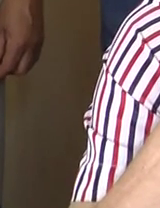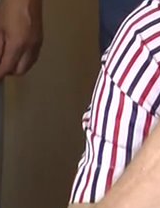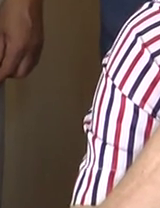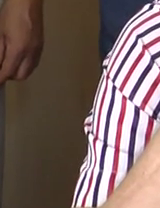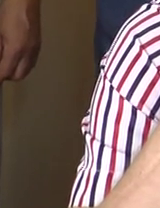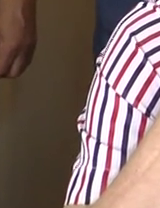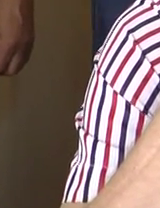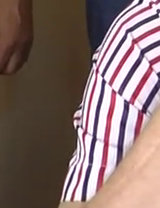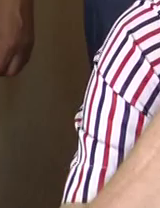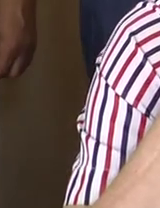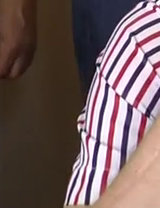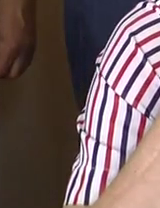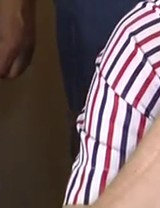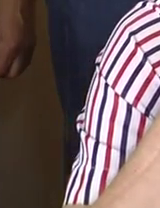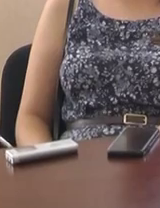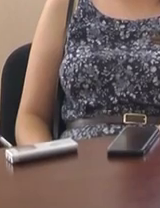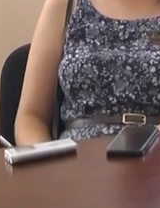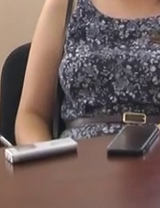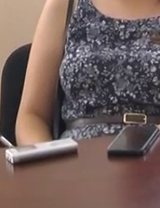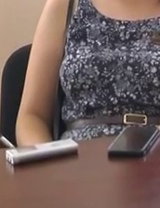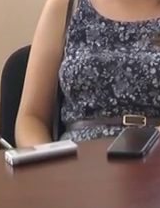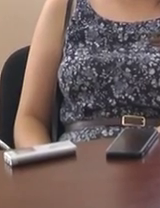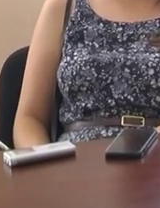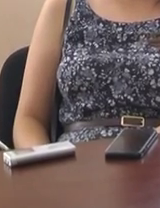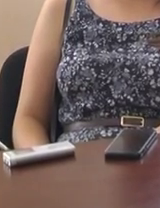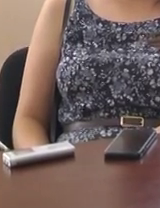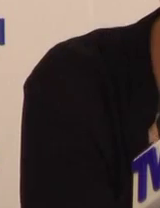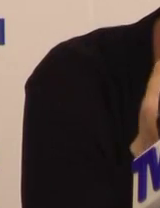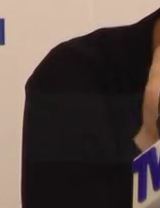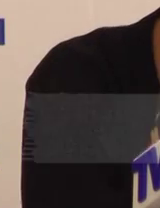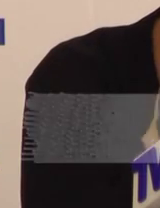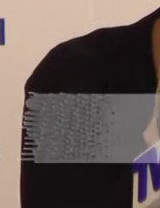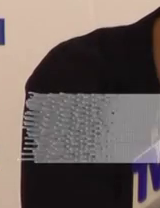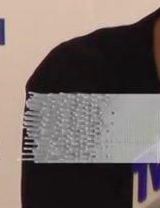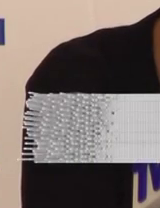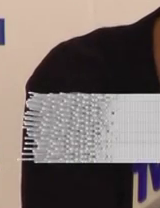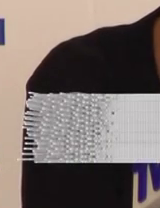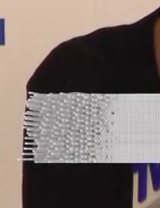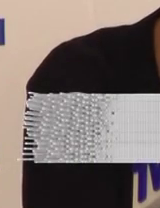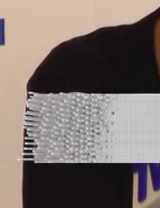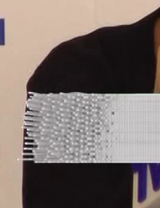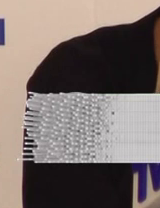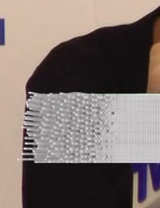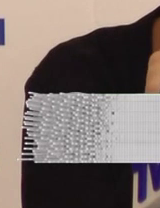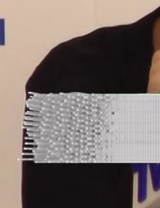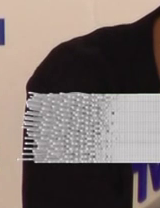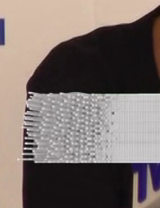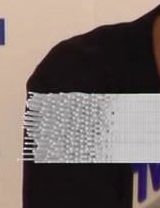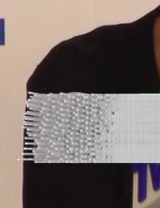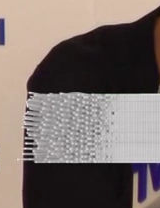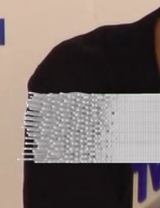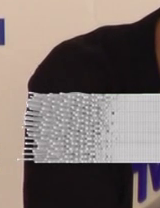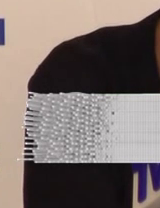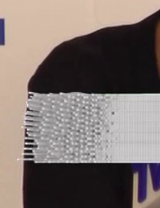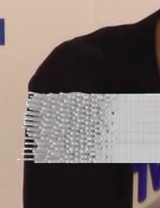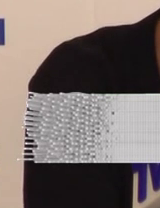ж стосується нових кадрових призначень, представниця громадського люстраційного комітету зазначила Якщо ви бачите, що відбувається якісь призначення, у вас